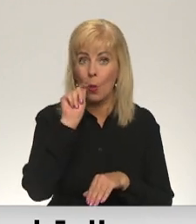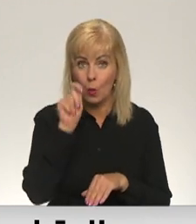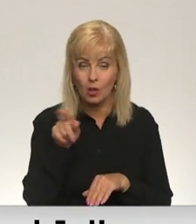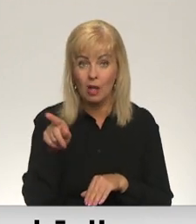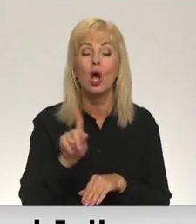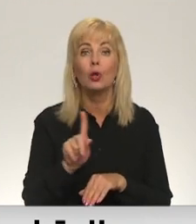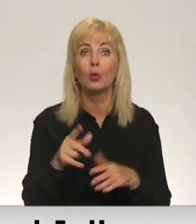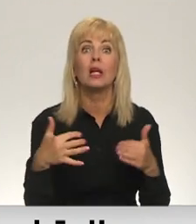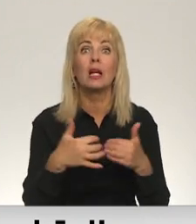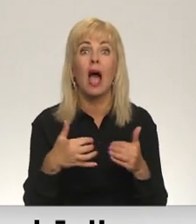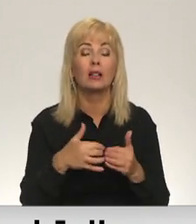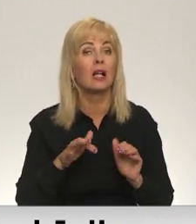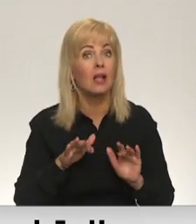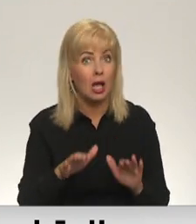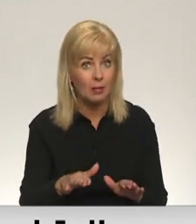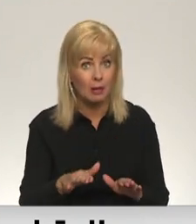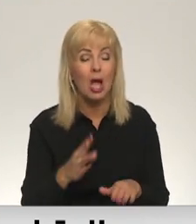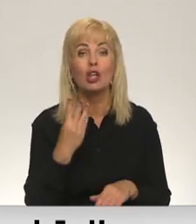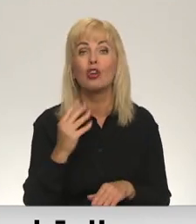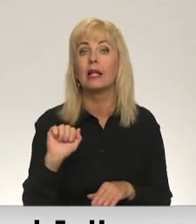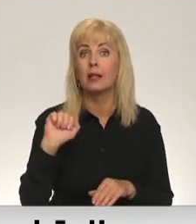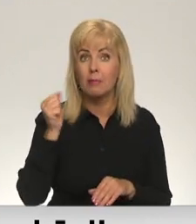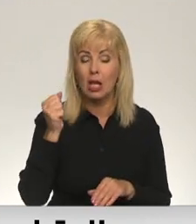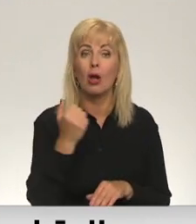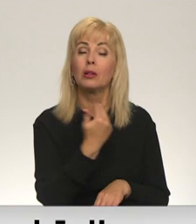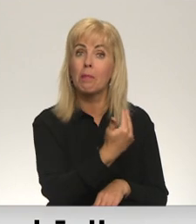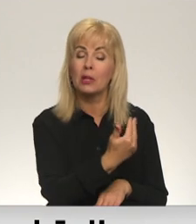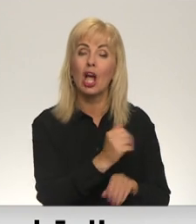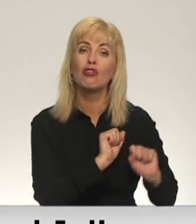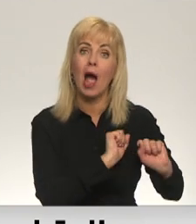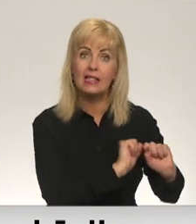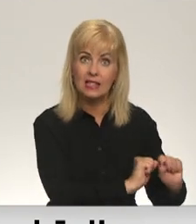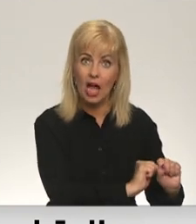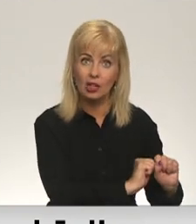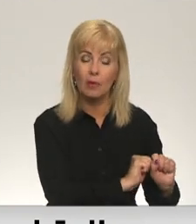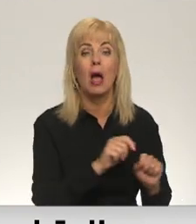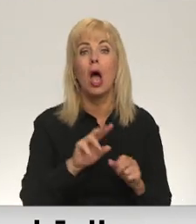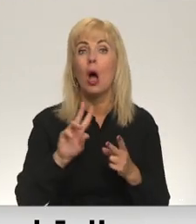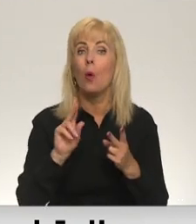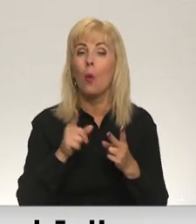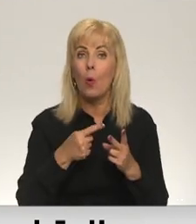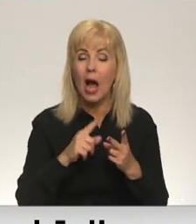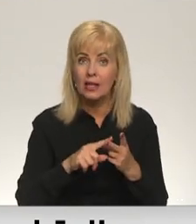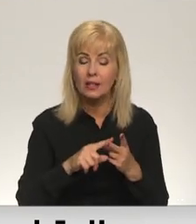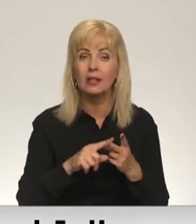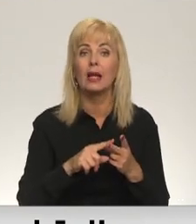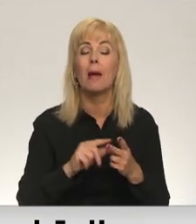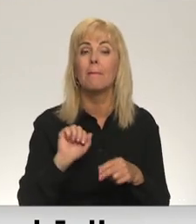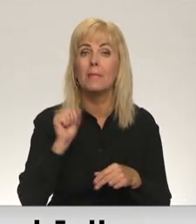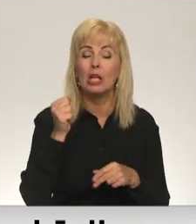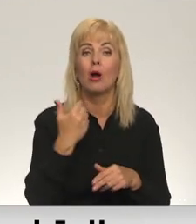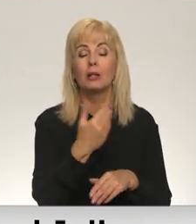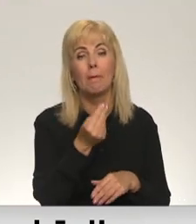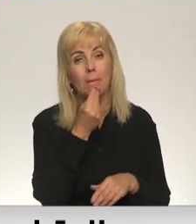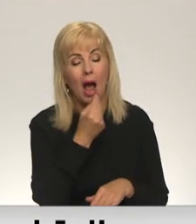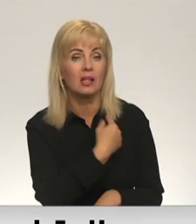tur ir karta darbība. Varētu tik, 4 miljoni ir tieši aizsardzībai un tad otrs 4 miljoni ir tieši pārtikai